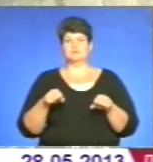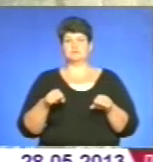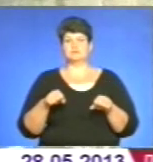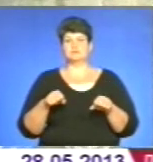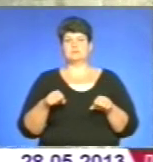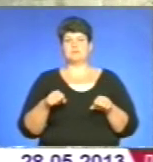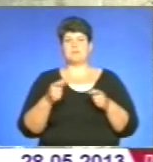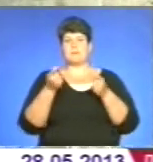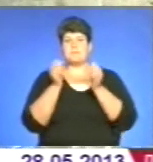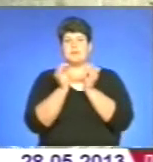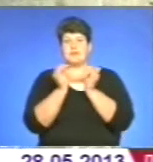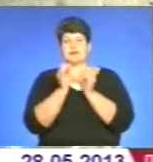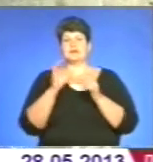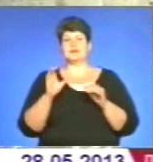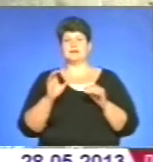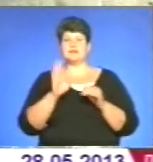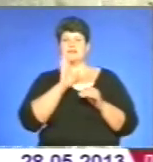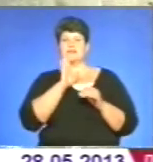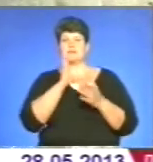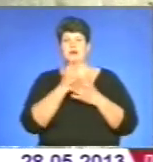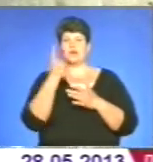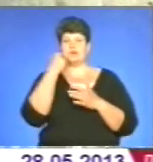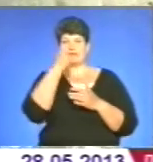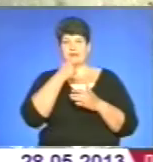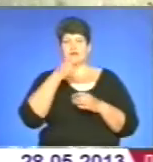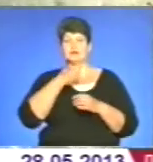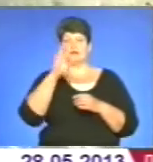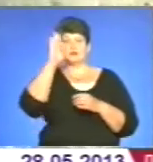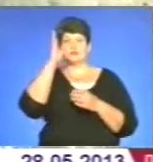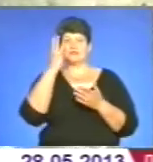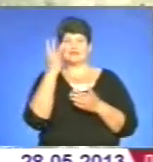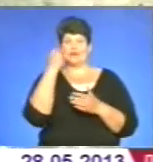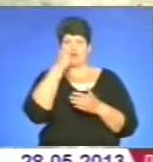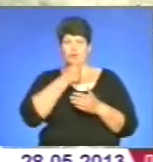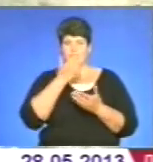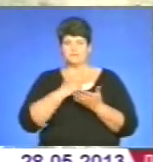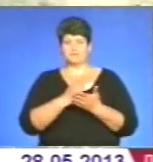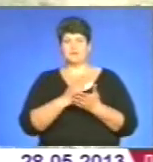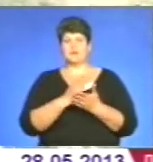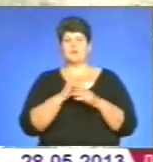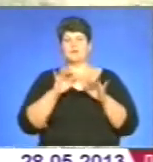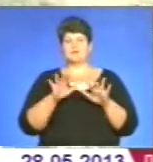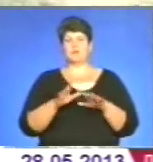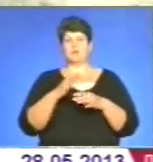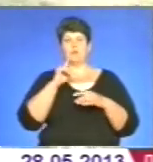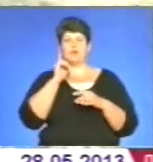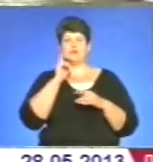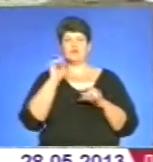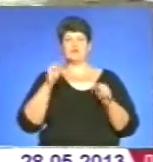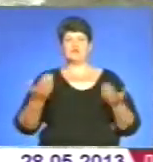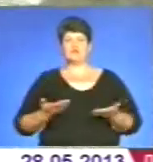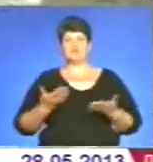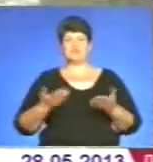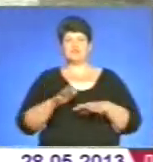Мала самочка має один рік, самець має три роки. Так що процес молодий можуть жити і жити.